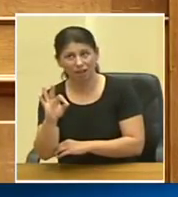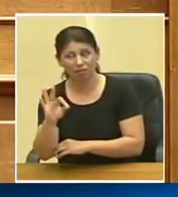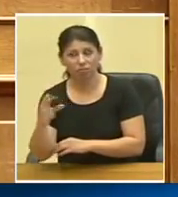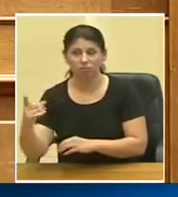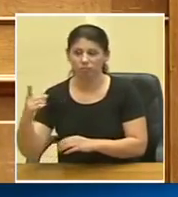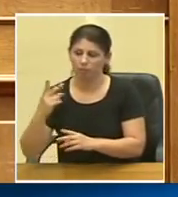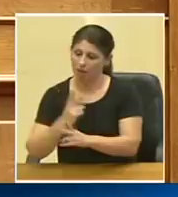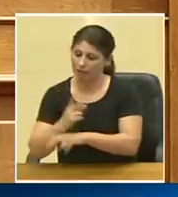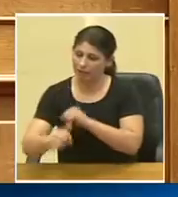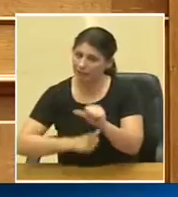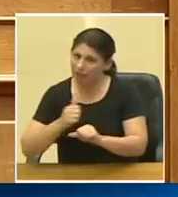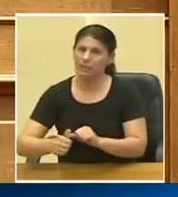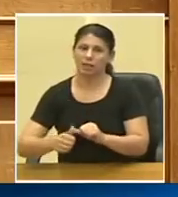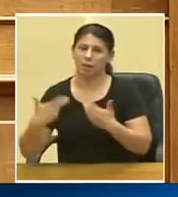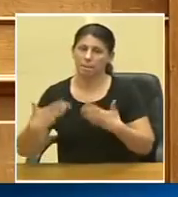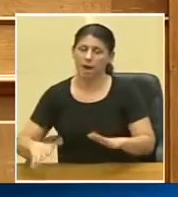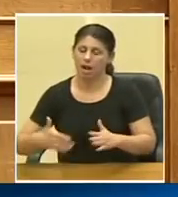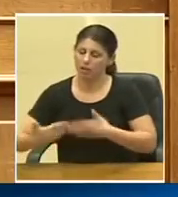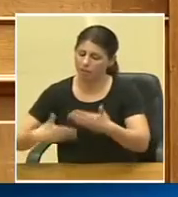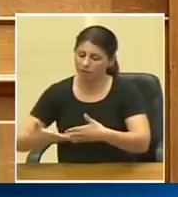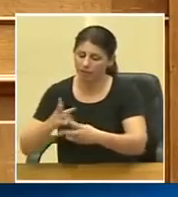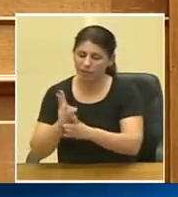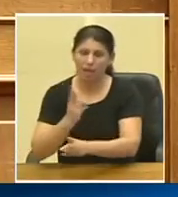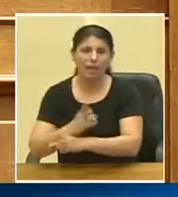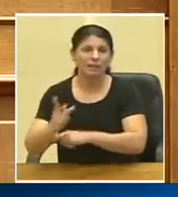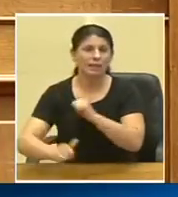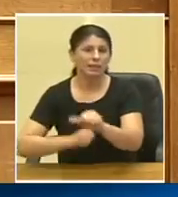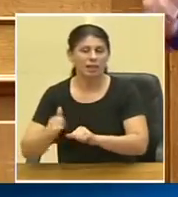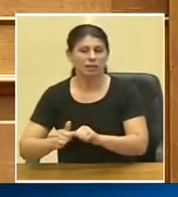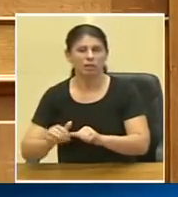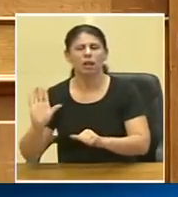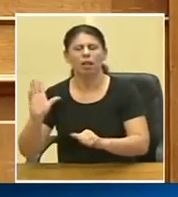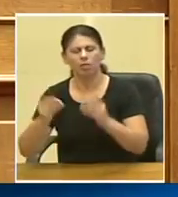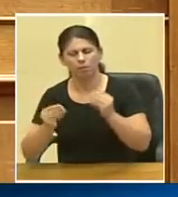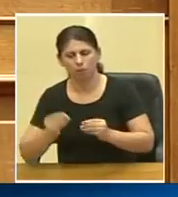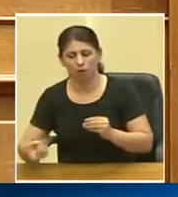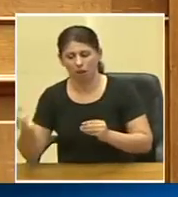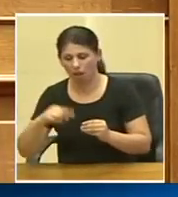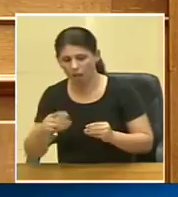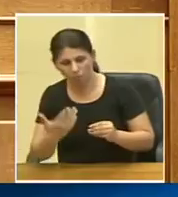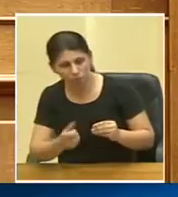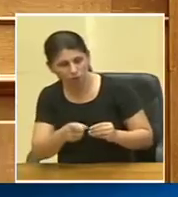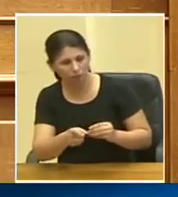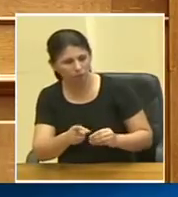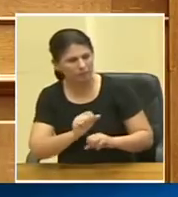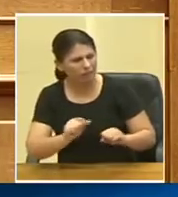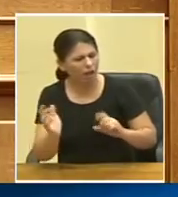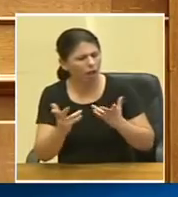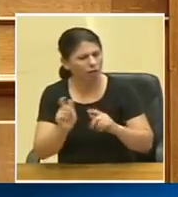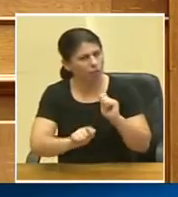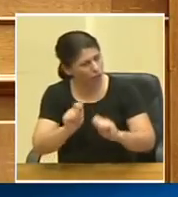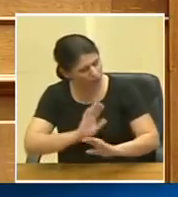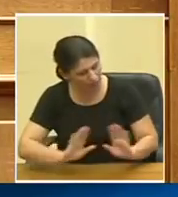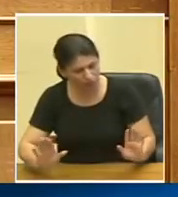αντικατασταθεί, είναι σε διαδικασία αντικατάστασης, χωρίς να συνυπολογίζω κάποια άλλα που βρήκαμε και αξιοποιήσαμε, σε